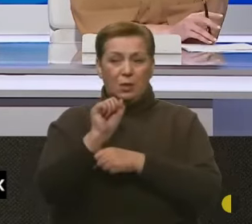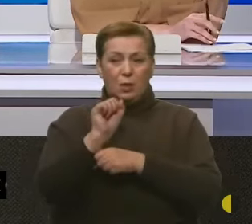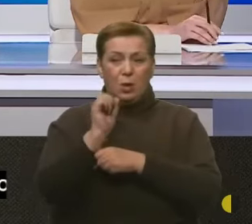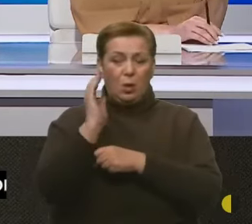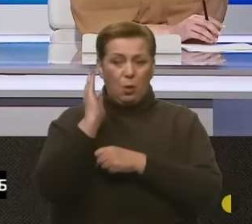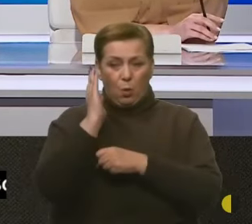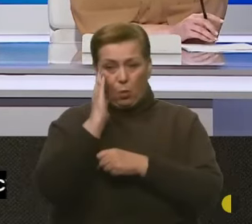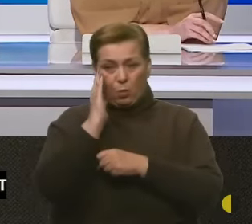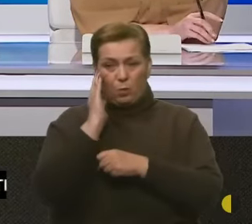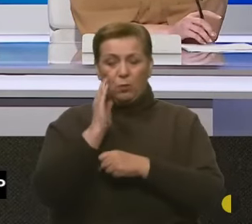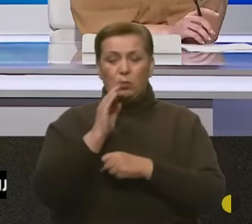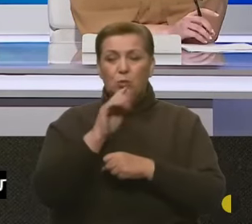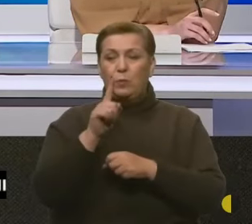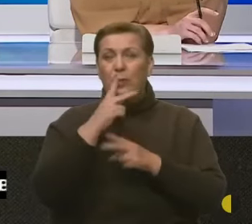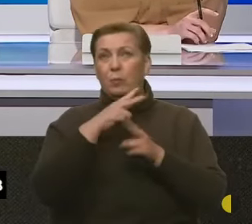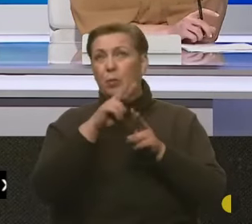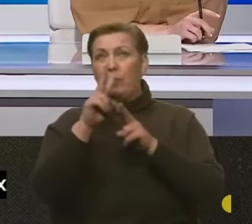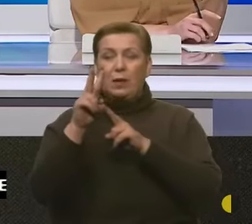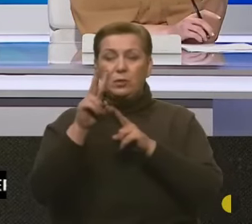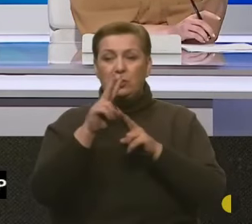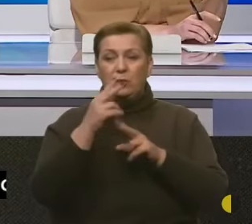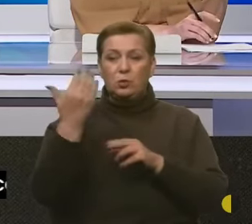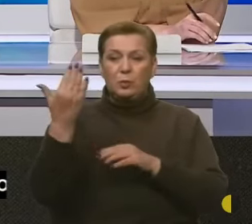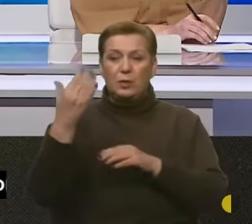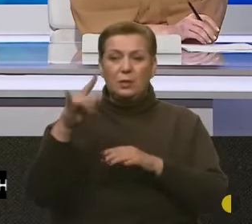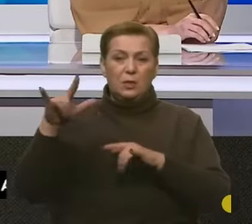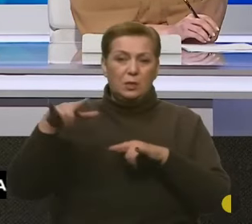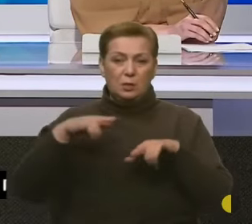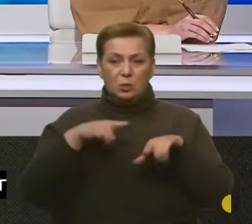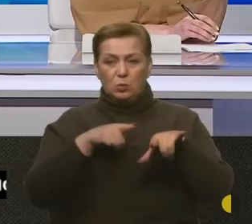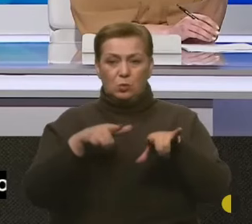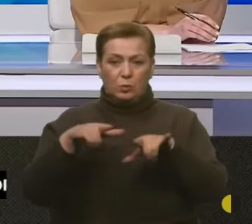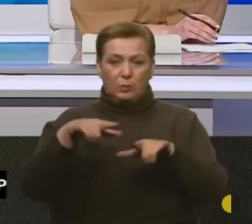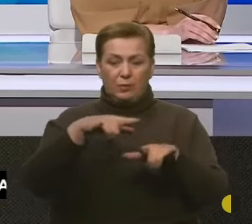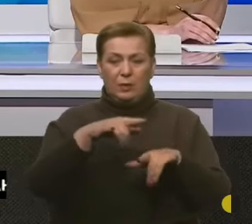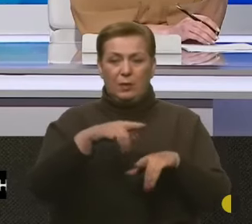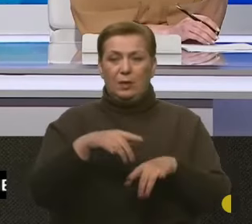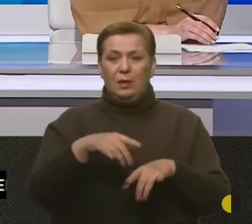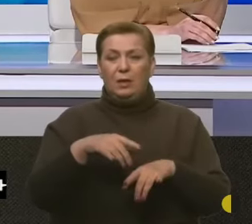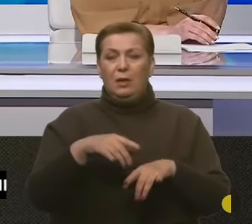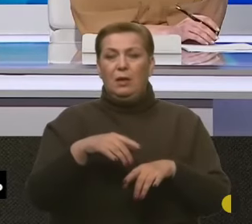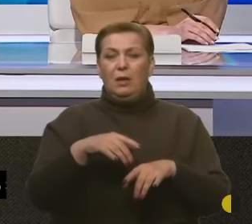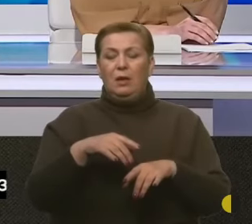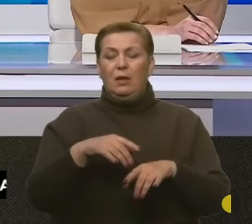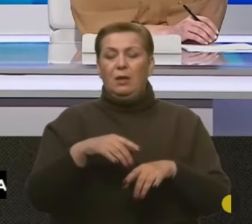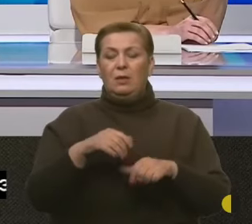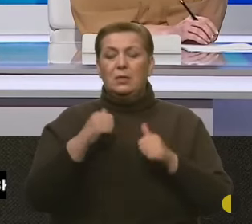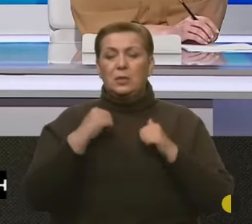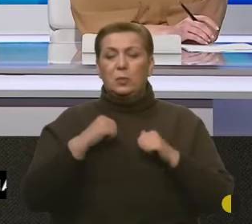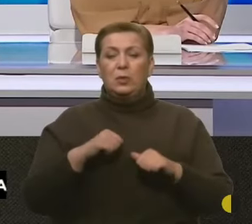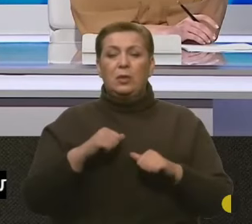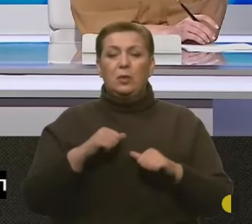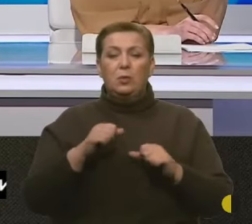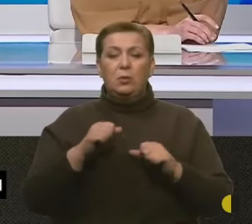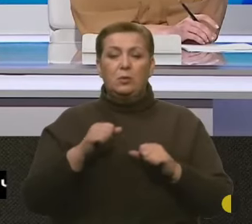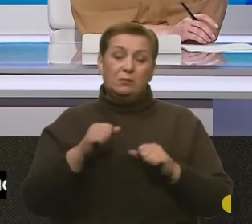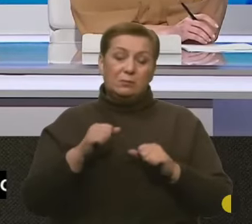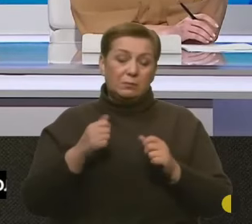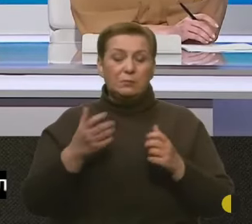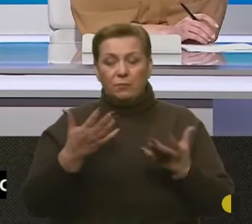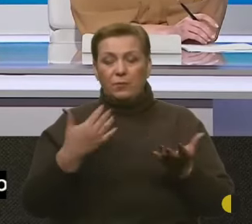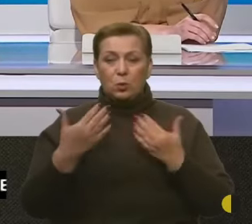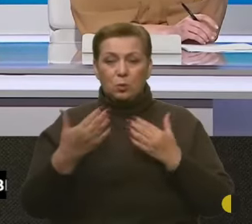нічого перед собою. І щоб їхні штурмовики, я маю на увазі російські, більш-менш спокійно, відносно